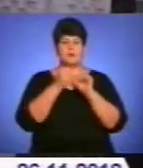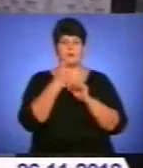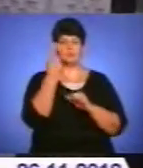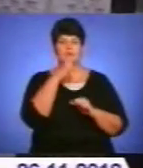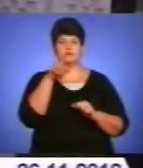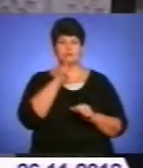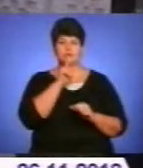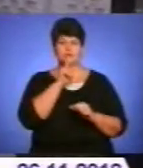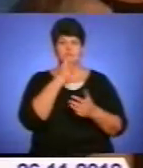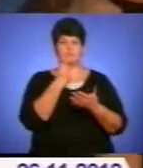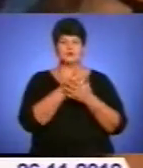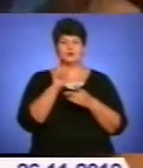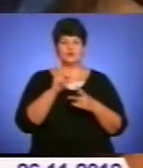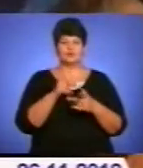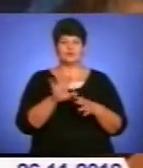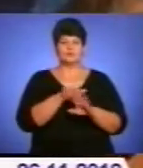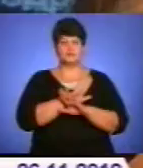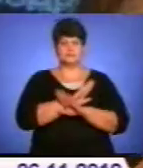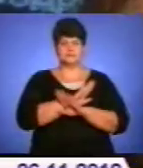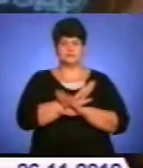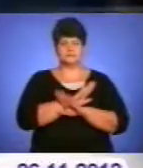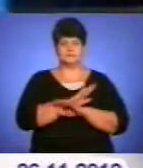пройшовши страшні муки голоду, пішов із життя.